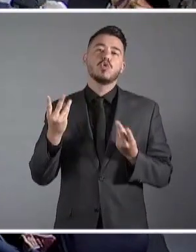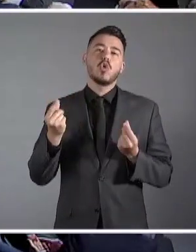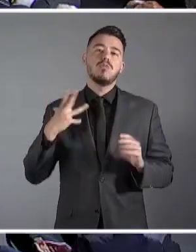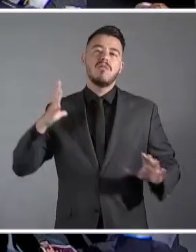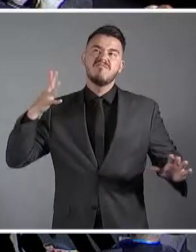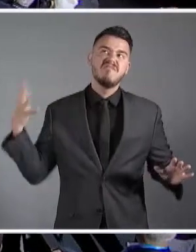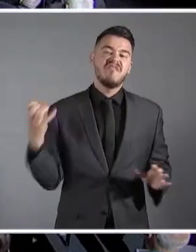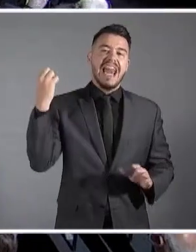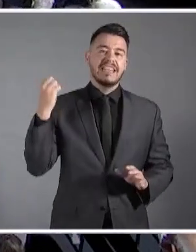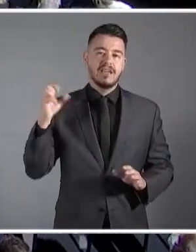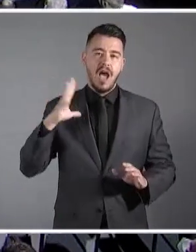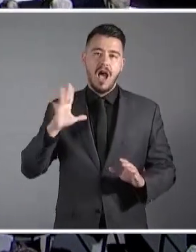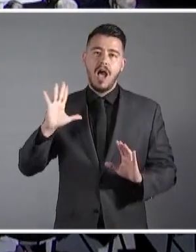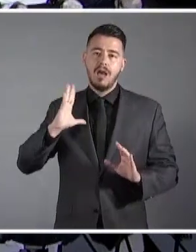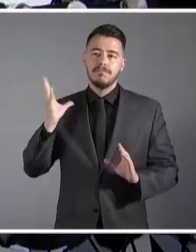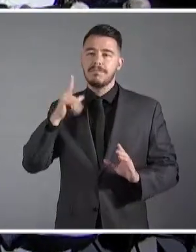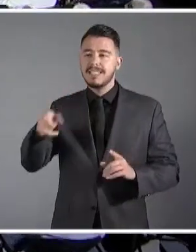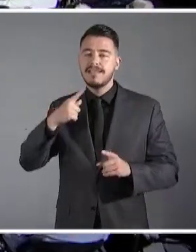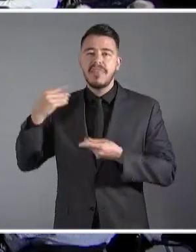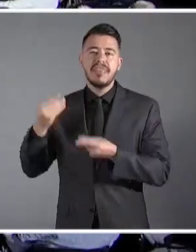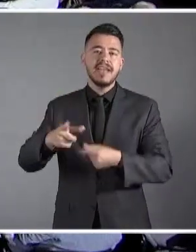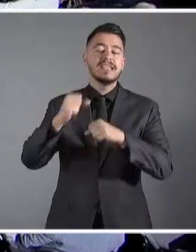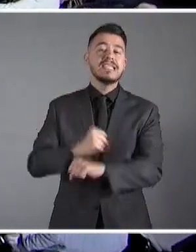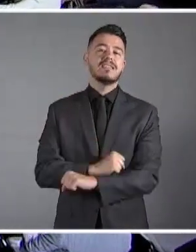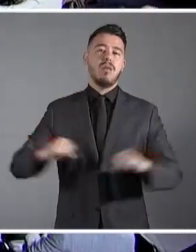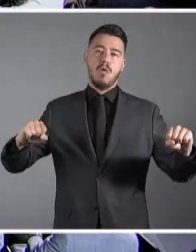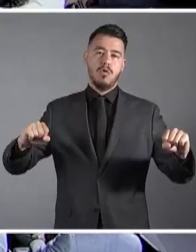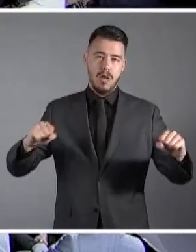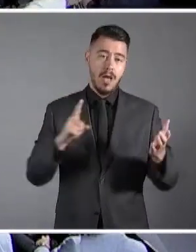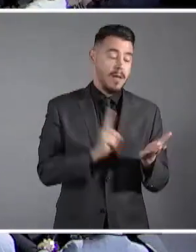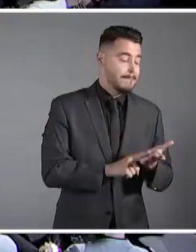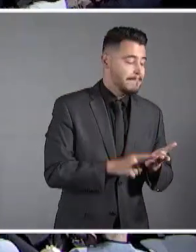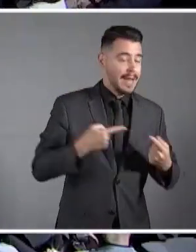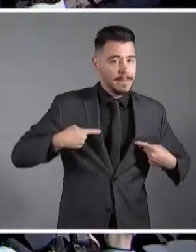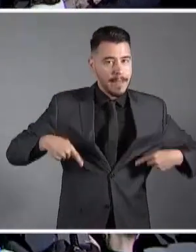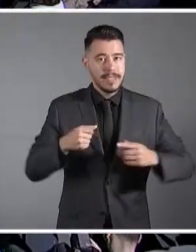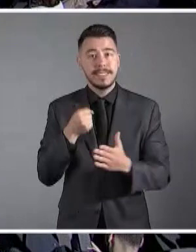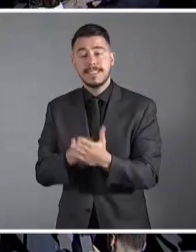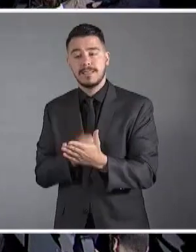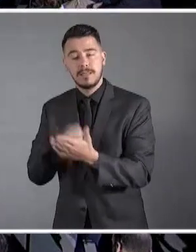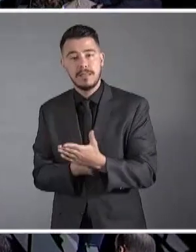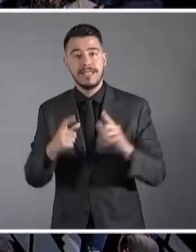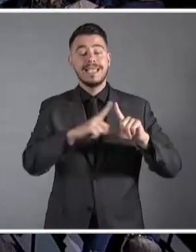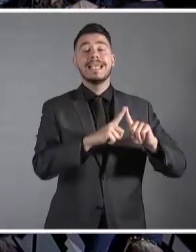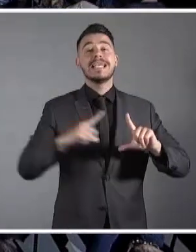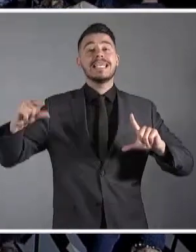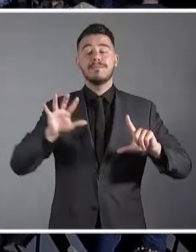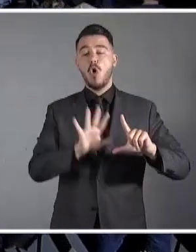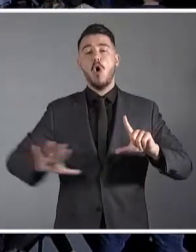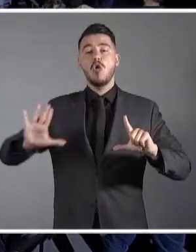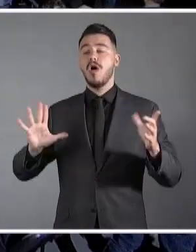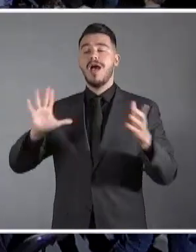και σε ένα μεγάλο βαθμό το υπονομεύουν. Πρέπει να αγωνιστούμε για να επανενωθεί το νησί, να ξαναβρει η